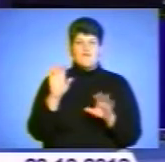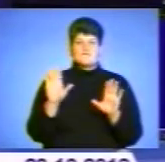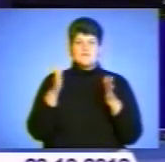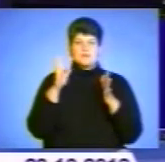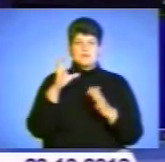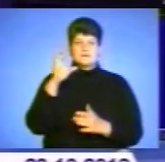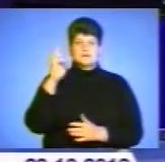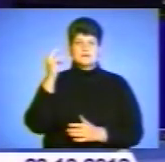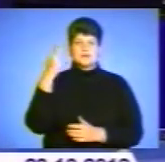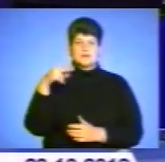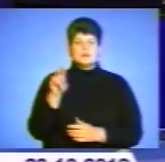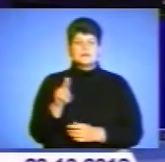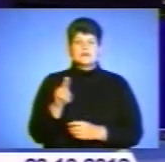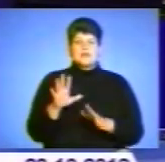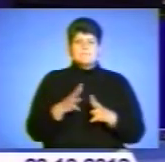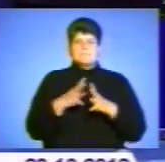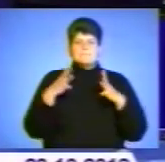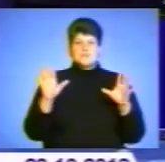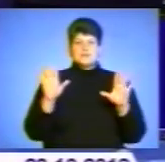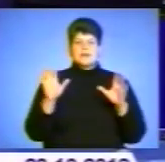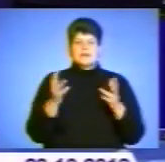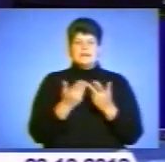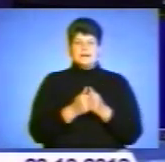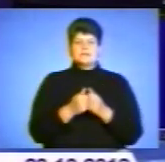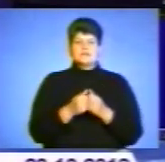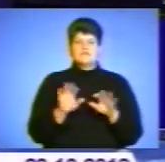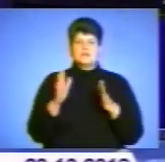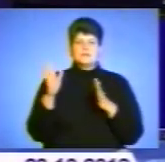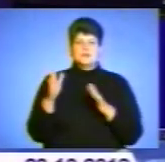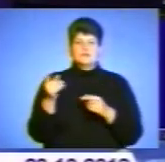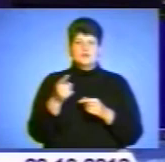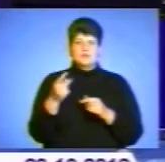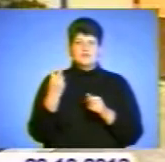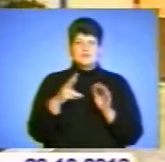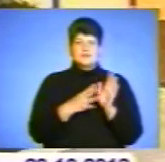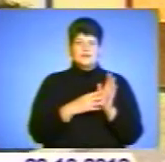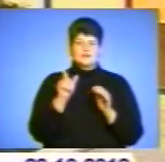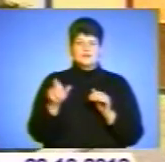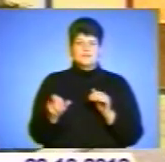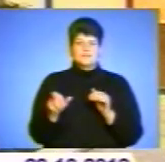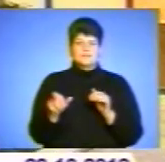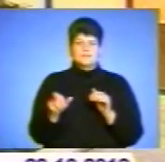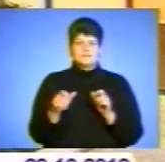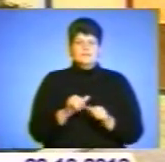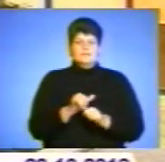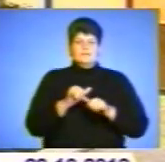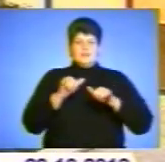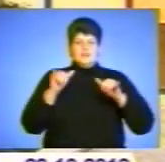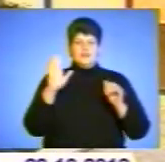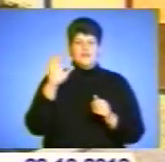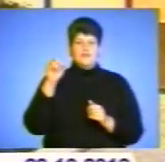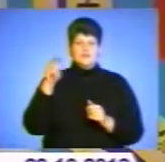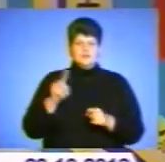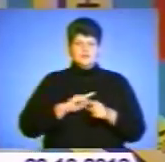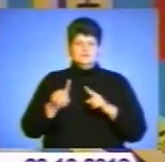сніду. Найбільша кількість випадків у Тернополі – 29 осіб. Подробиці у сюжеті. Епідемія вілінфекції унікальна за